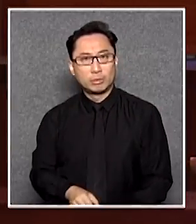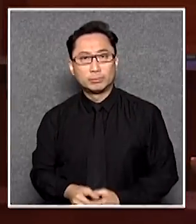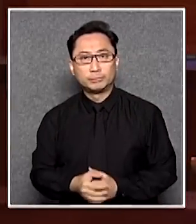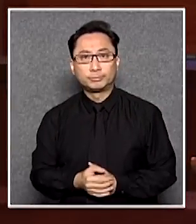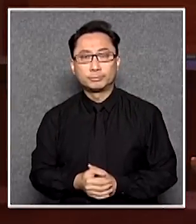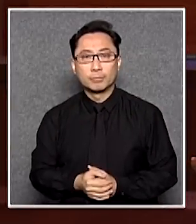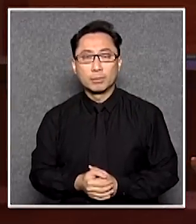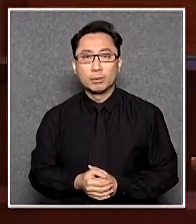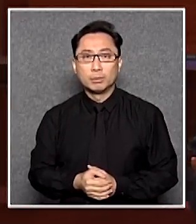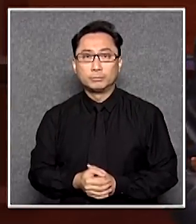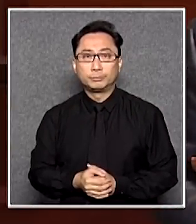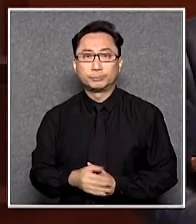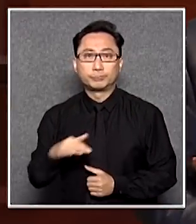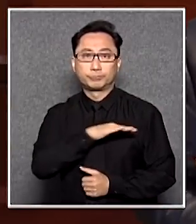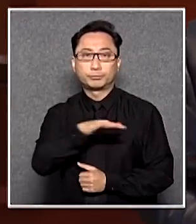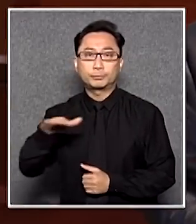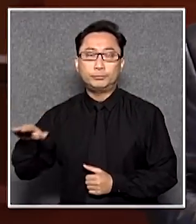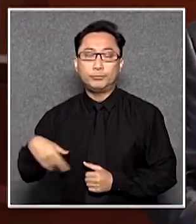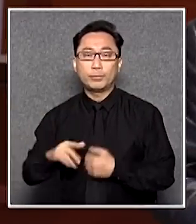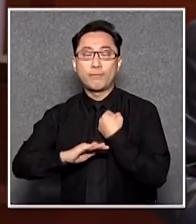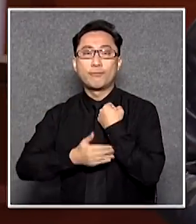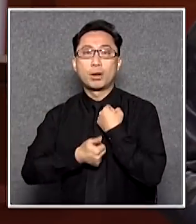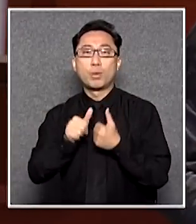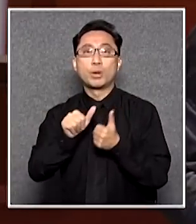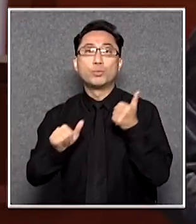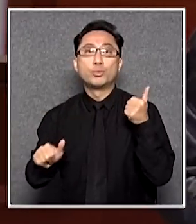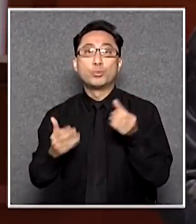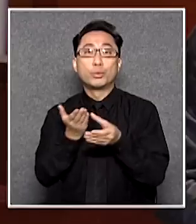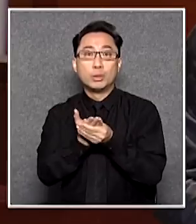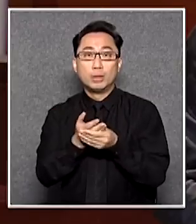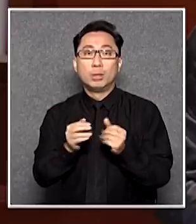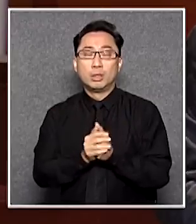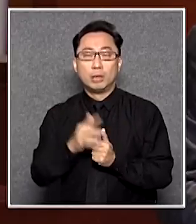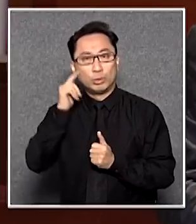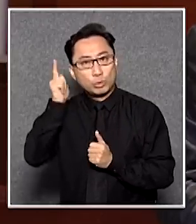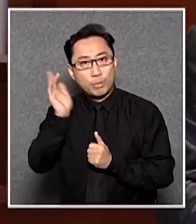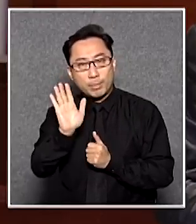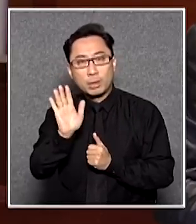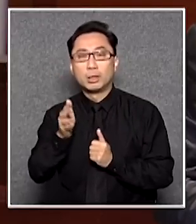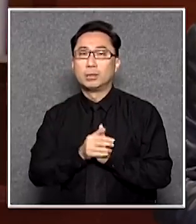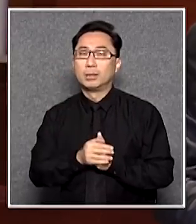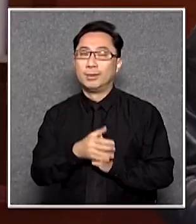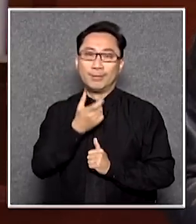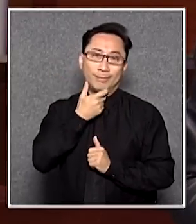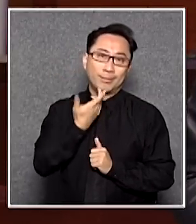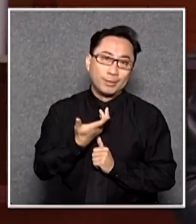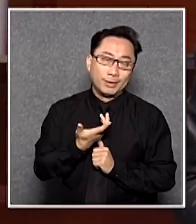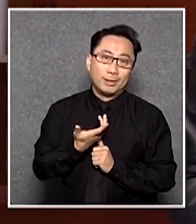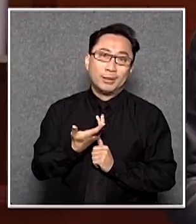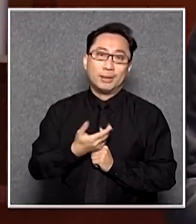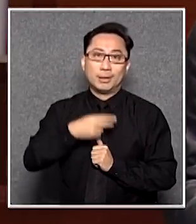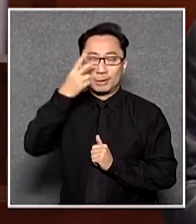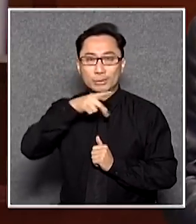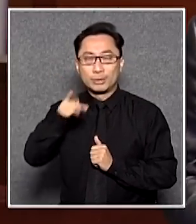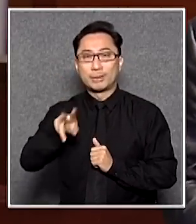很多時候我們坐法案委員會遇到這些問題我不是覺得頭痛我覺得非常可笑經常都不會改